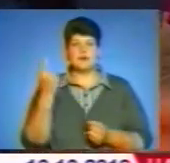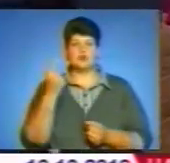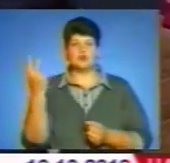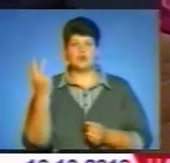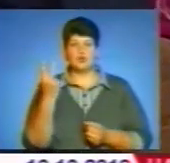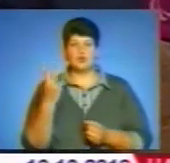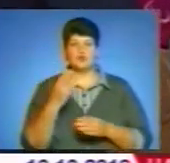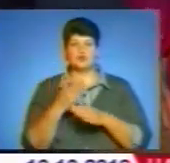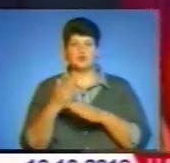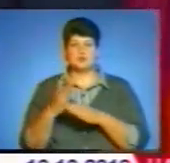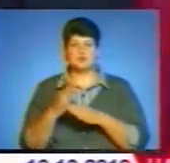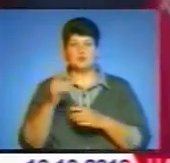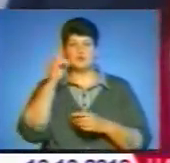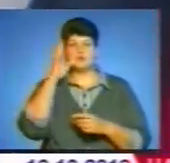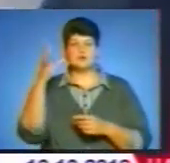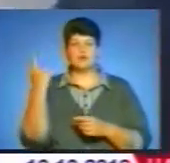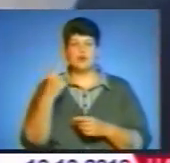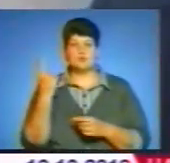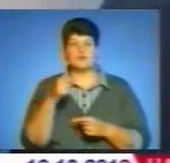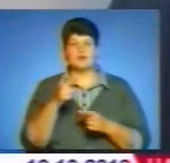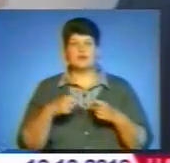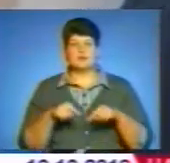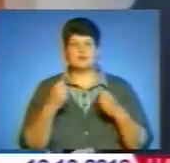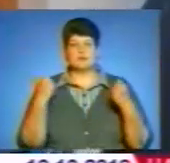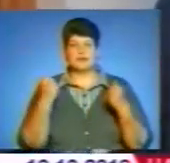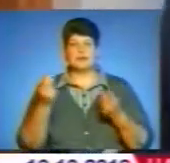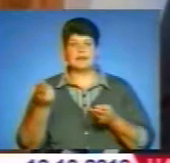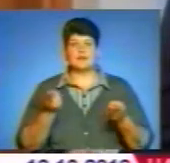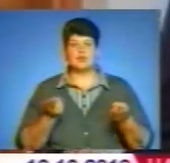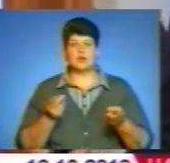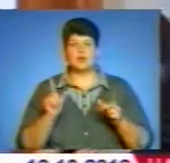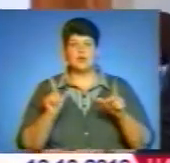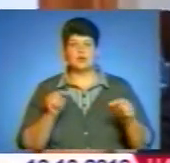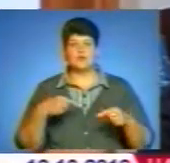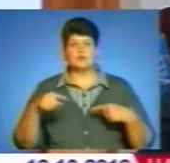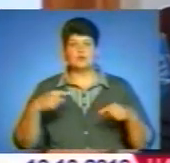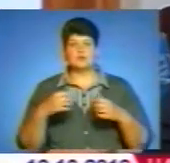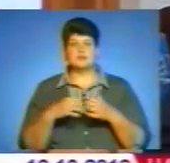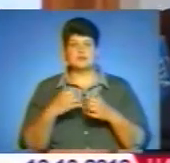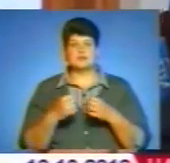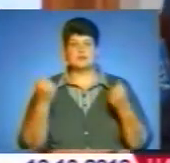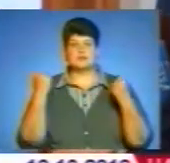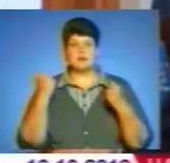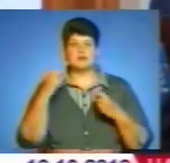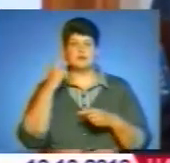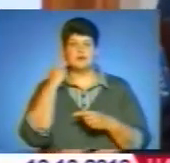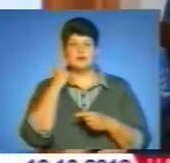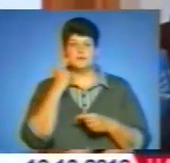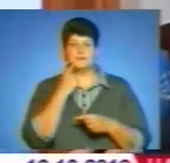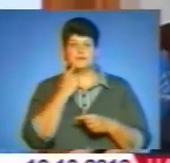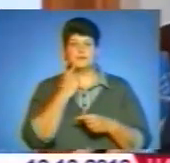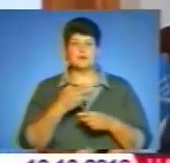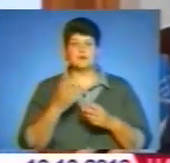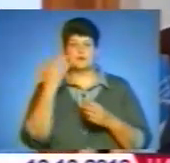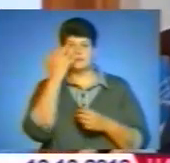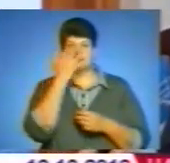зазначив, що 10 параолімпійців із Тернопільщини отримали ордени першого та другого ступенів, прославивши область у таких видах